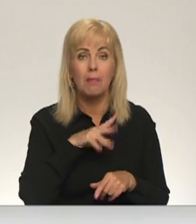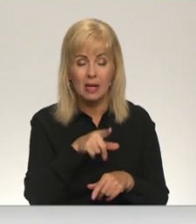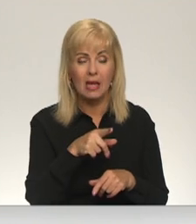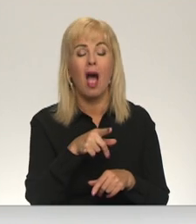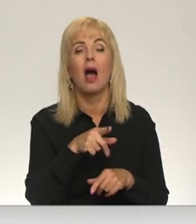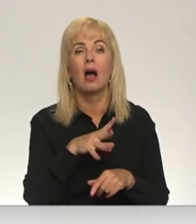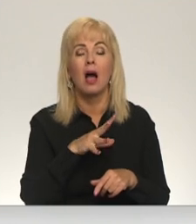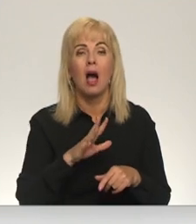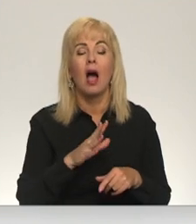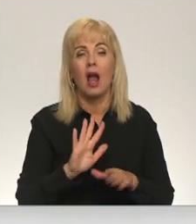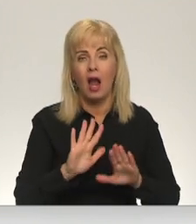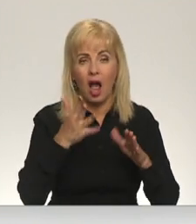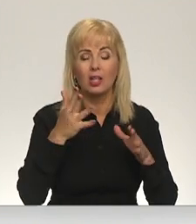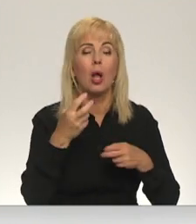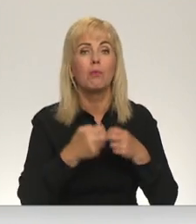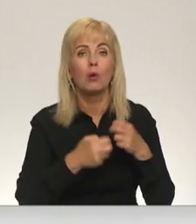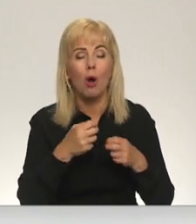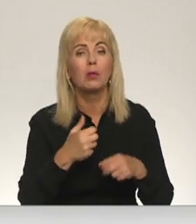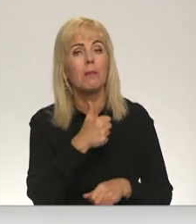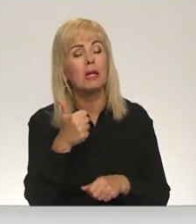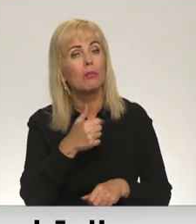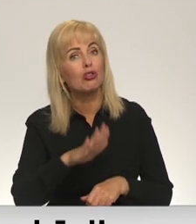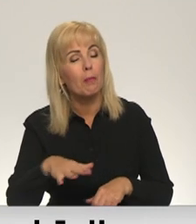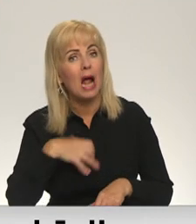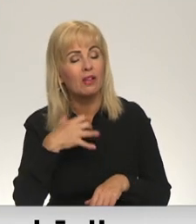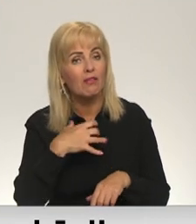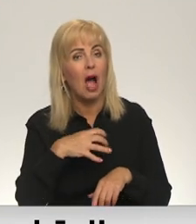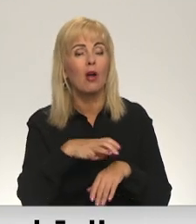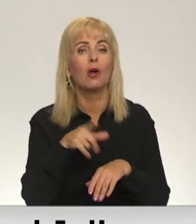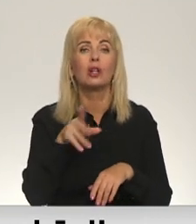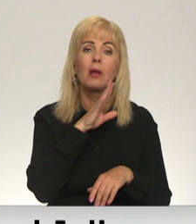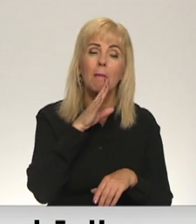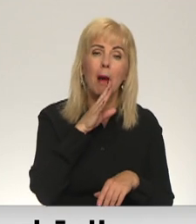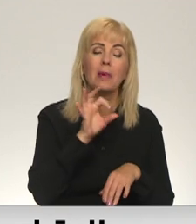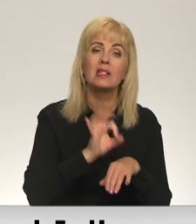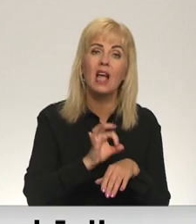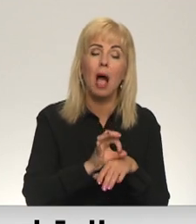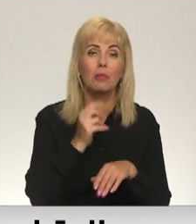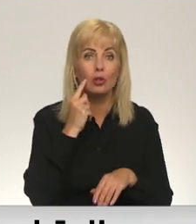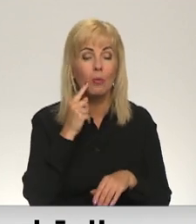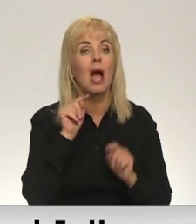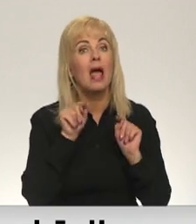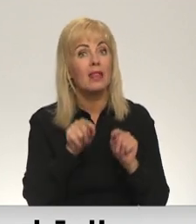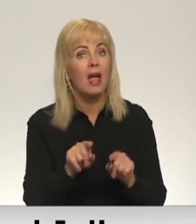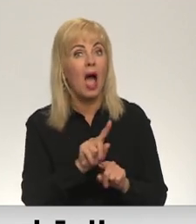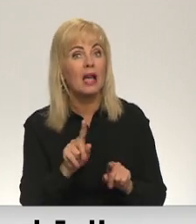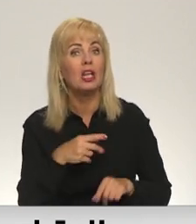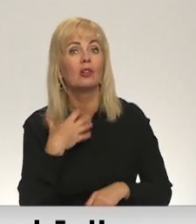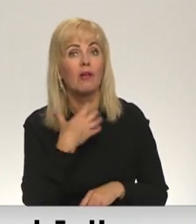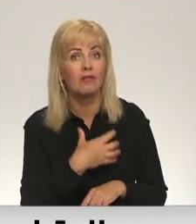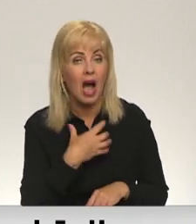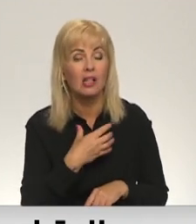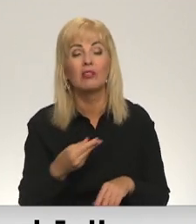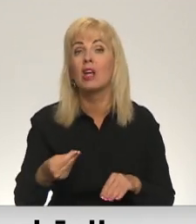gadījumiem, ar bērņiem, kuriem vajag īpaši sorteuzis, ar mamām, kurām sāp zops. Mēs sapratām, ka tā ir tā vajadzība, kas ir